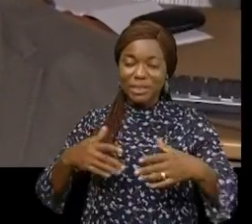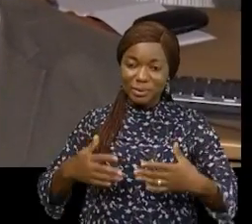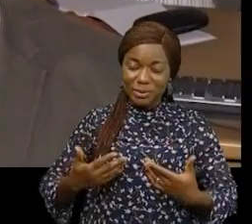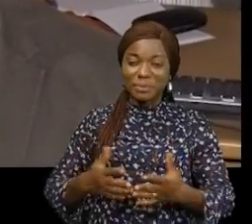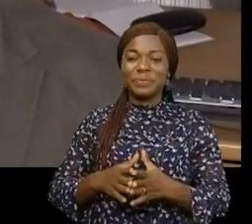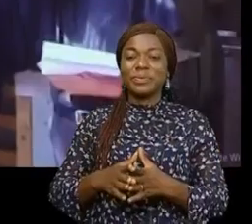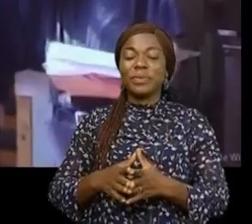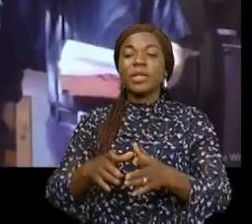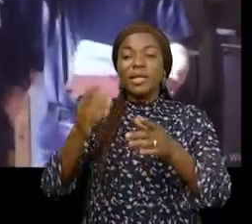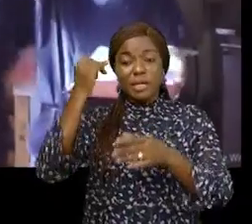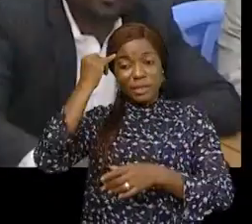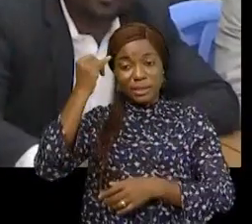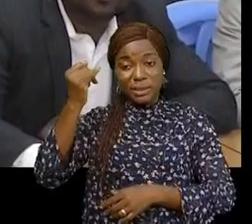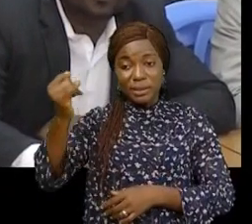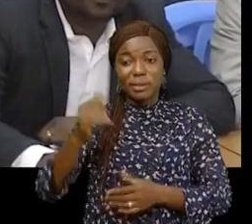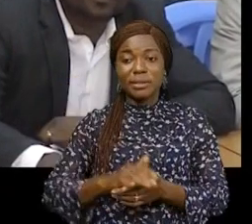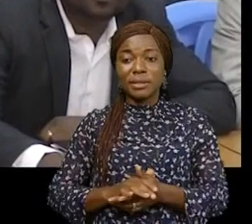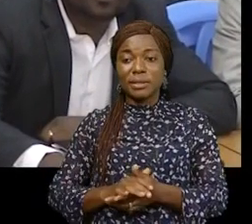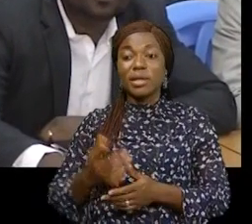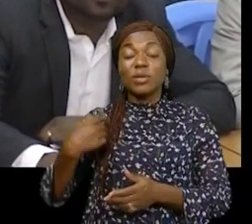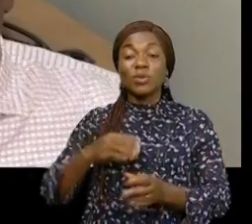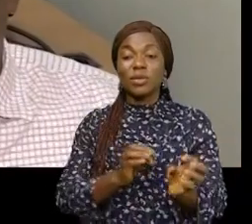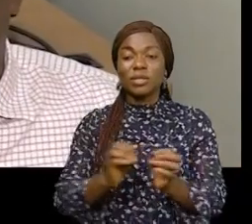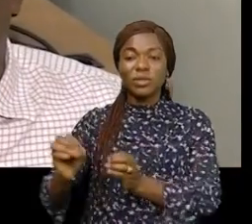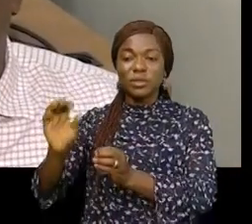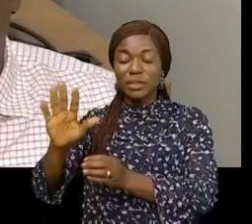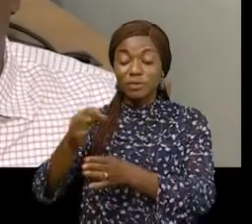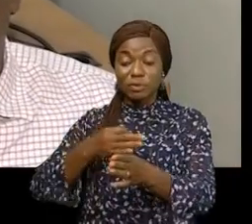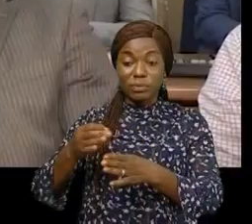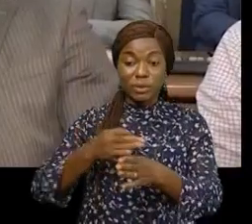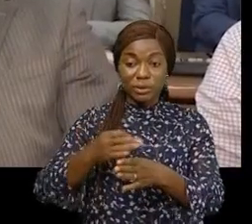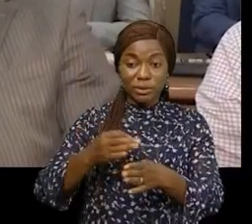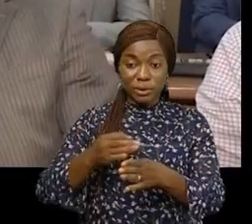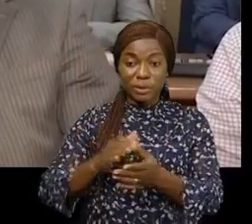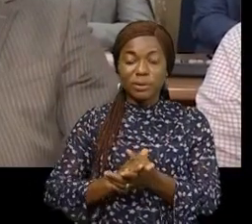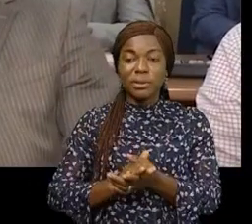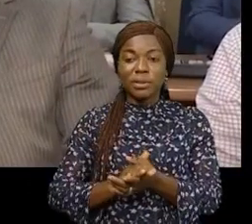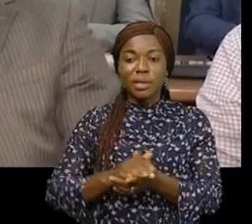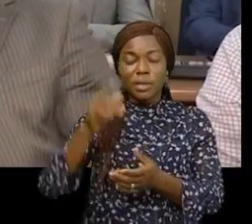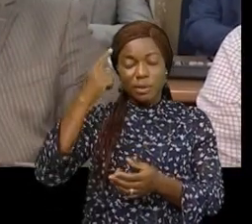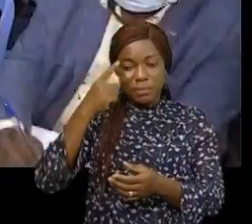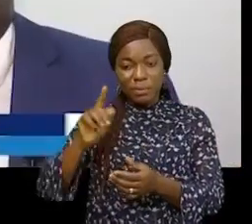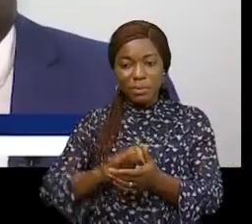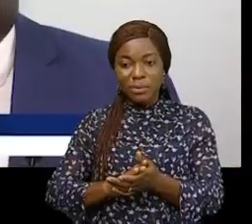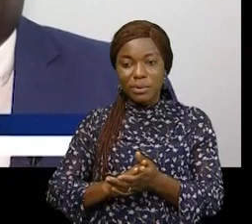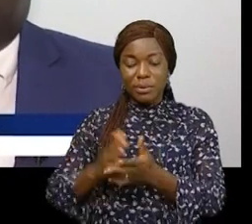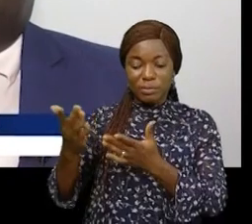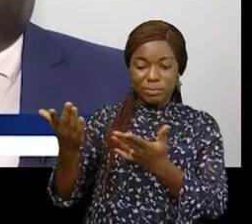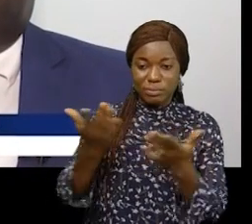titre l'initiative. Nous organisons cette formation dans le cadre de l'exécution du RITMES